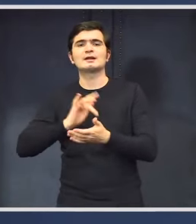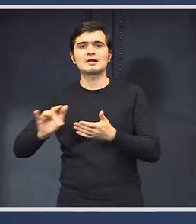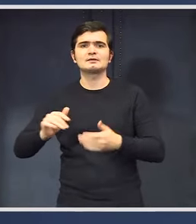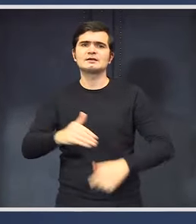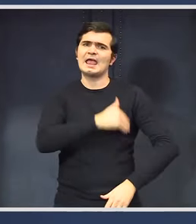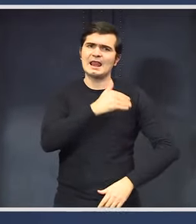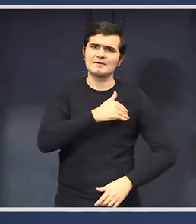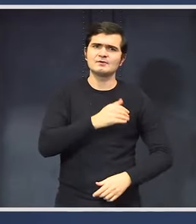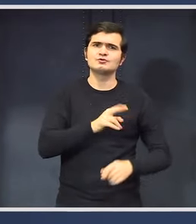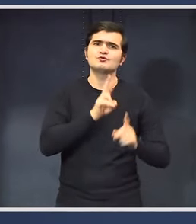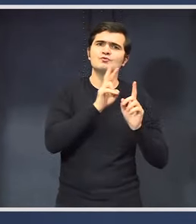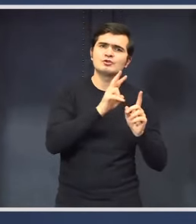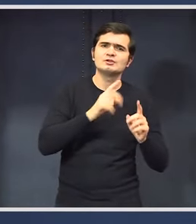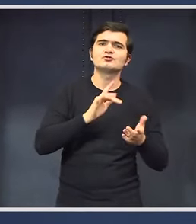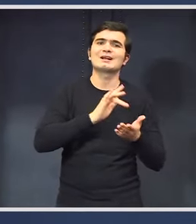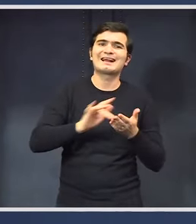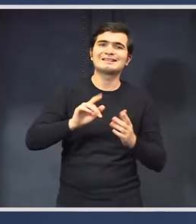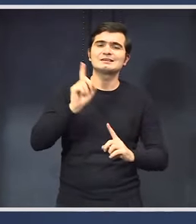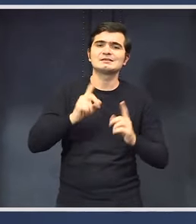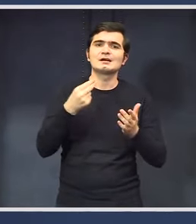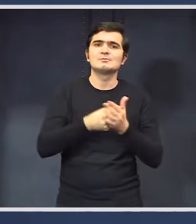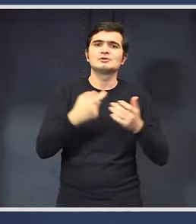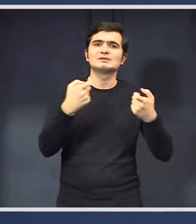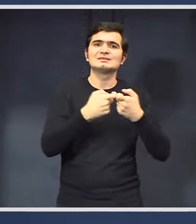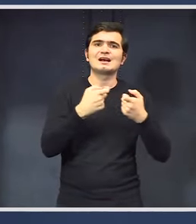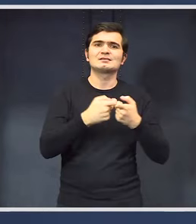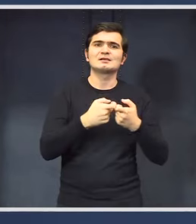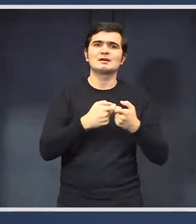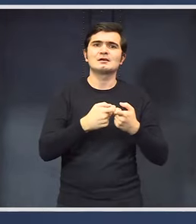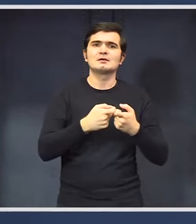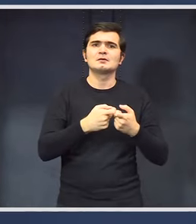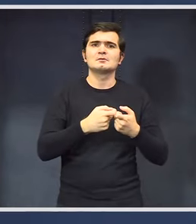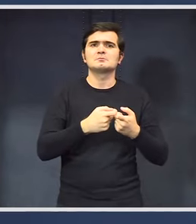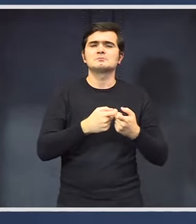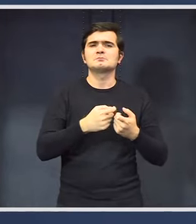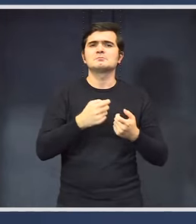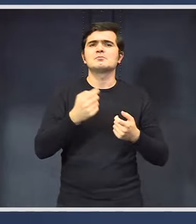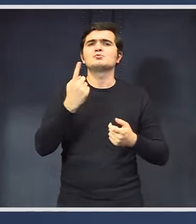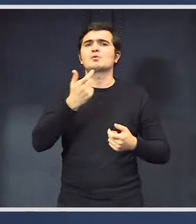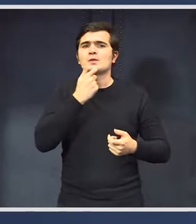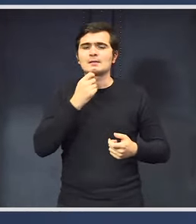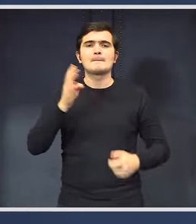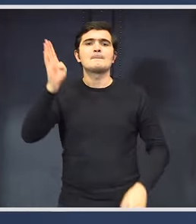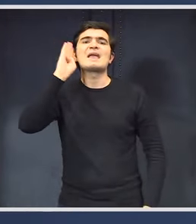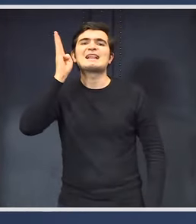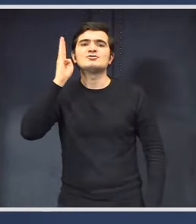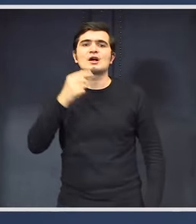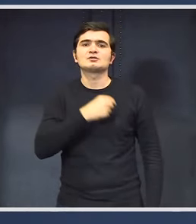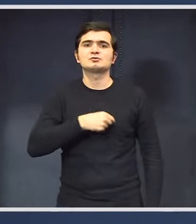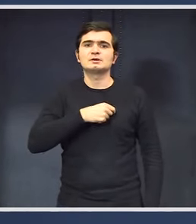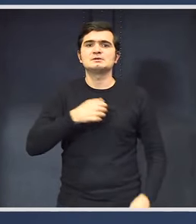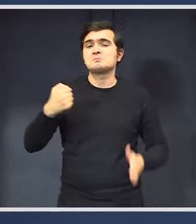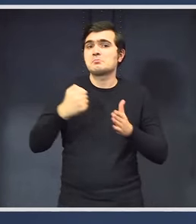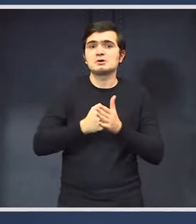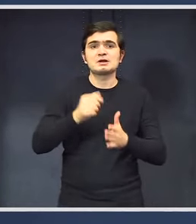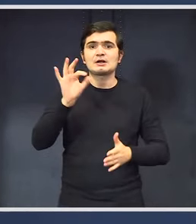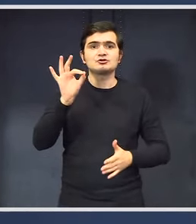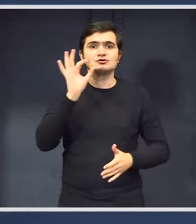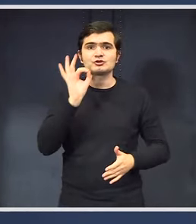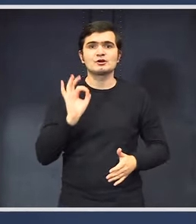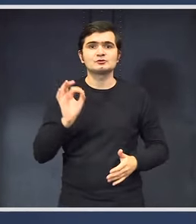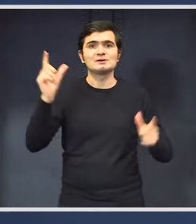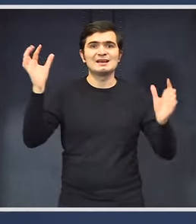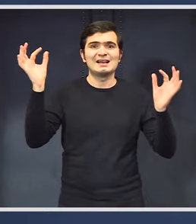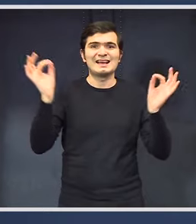Elevii și ucenicii au gratuitate în schimb unei taxe de 19,60 de euro pe an. Belgia, studenții au până la 50% reducere